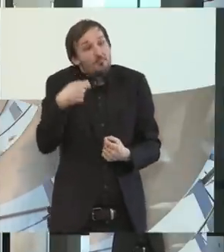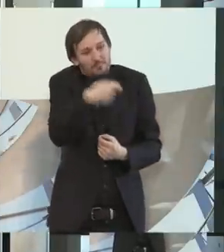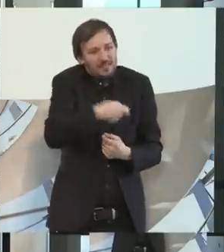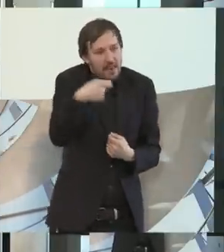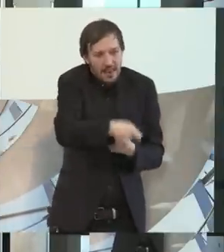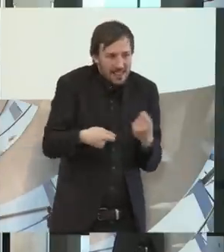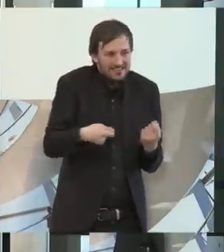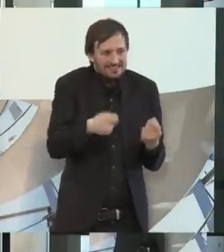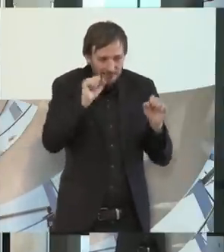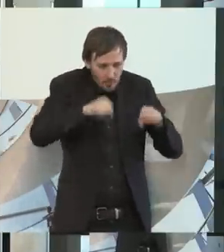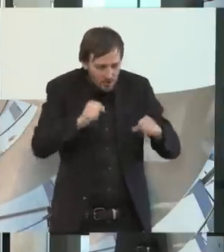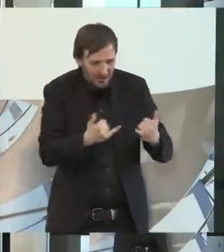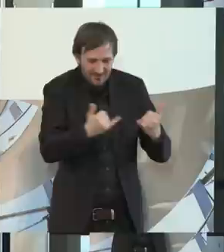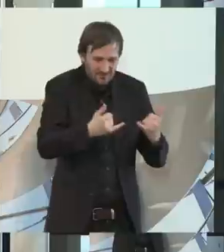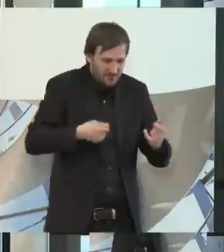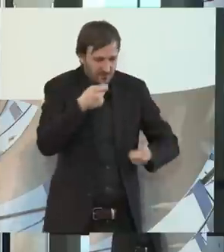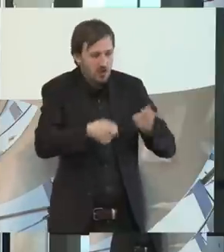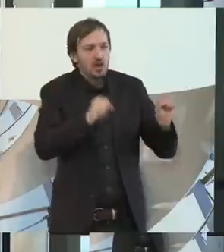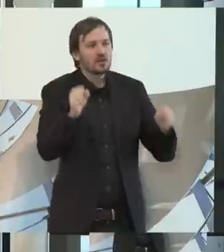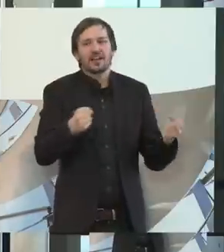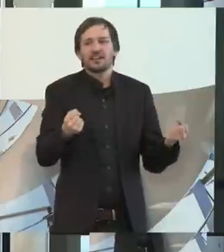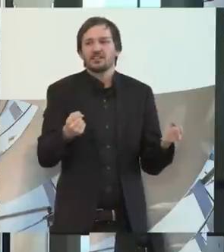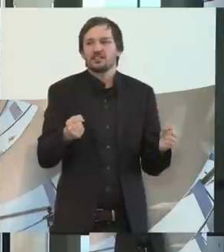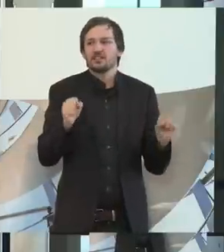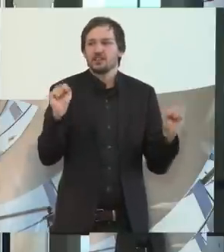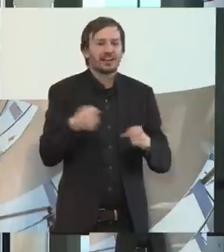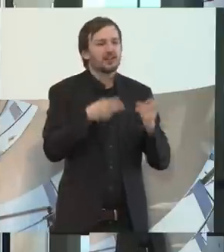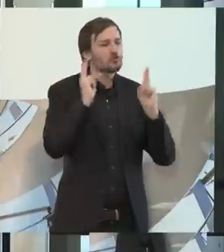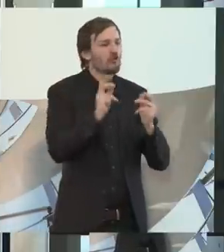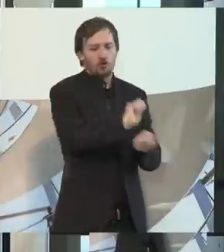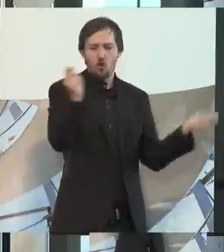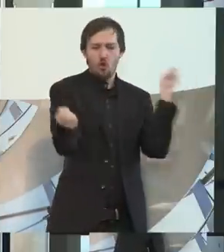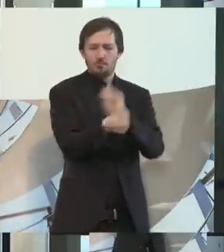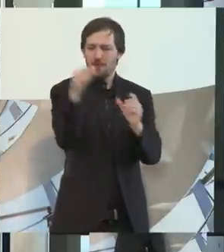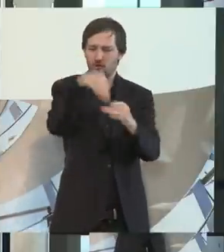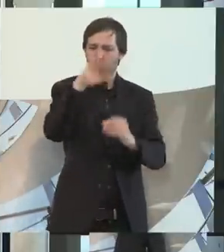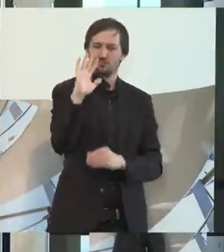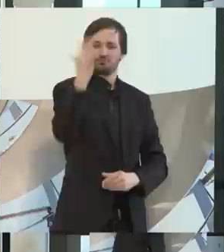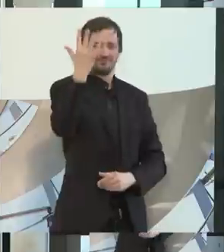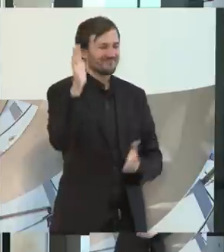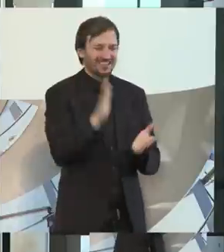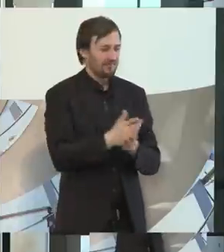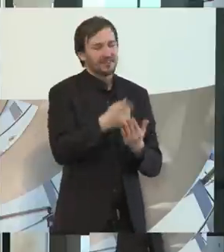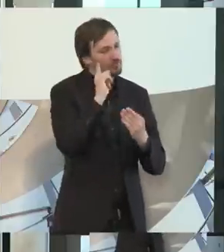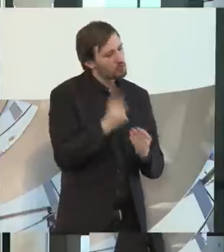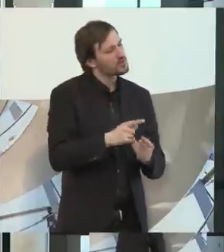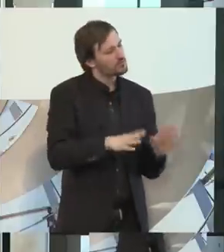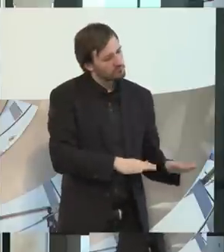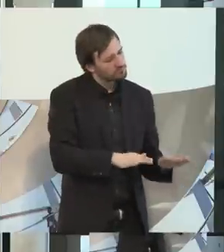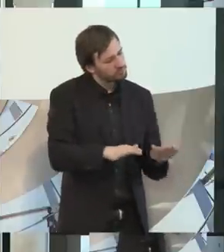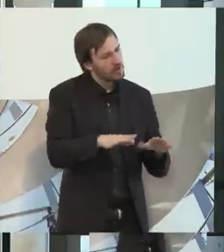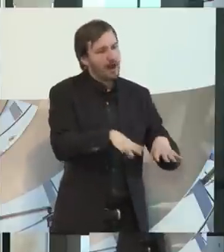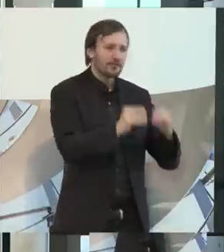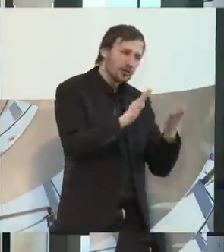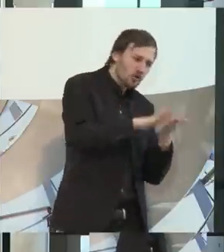dann auch dementsprechend falsch halten. Das wird keine Nummer sein von jetzt auf sofort, sondern da muss man reinwachsen. Da muss man Kompromisse am Anfang